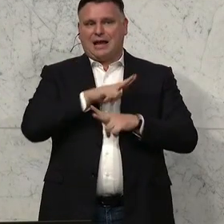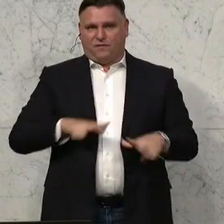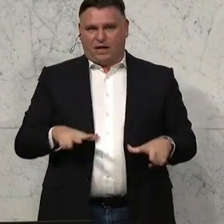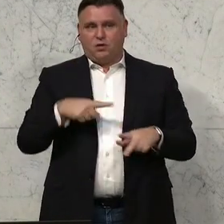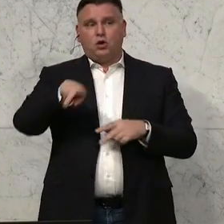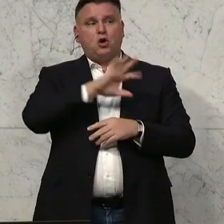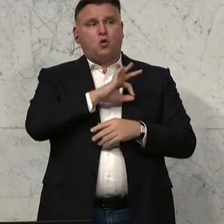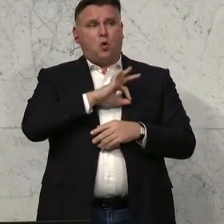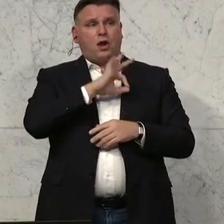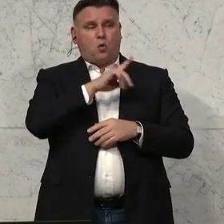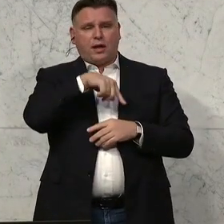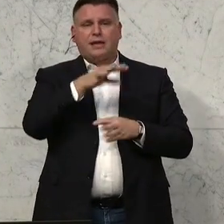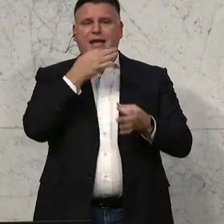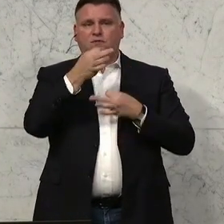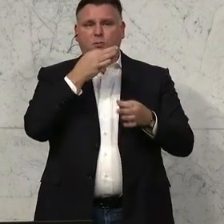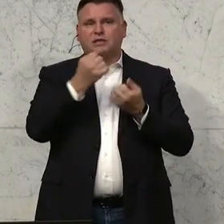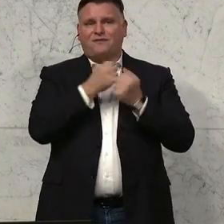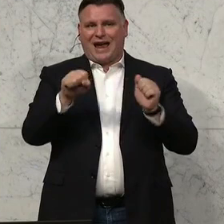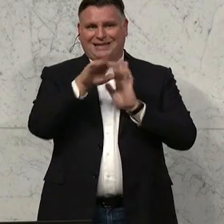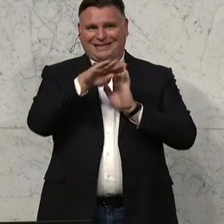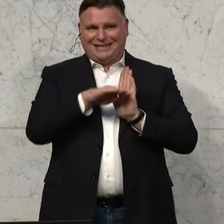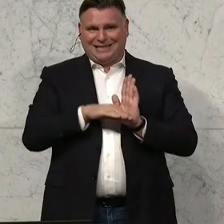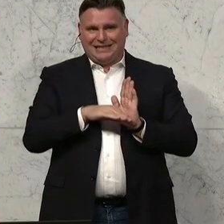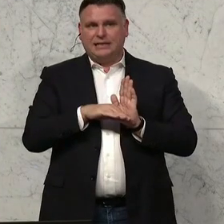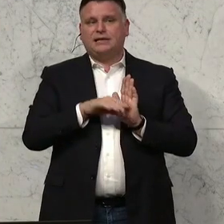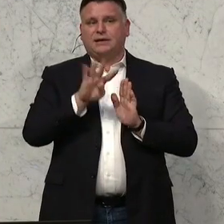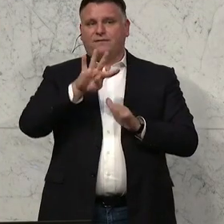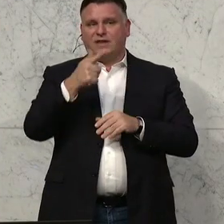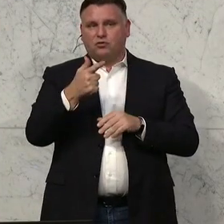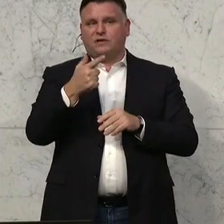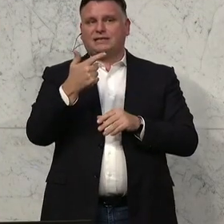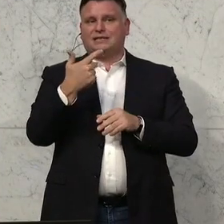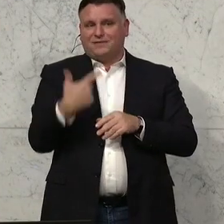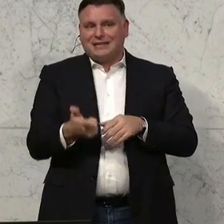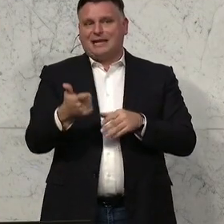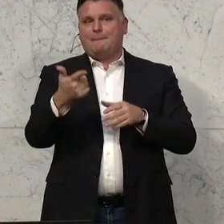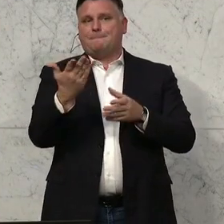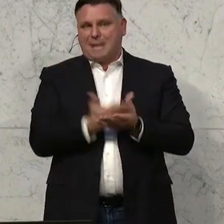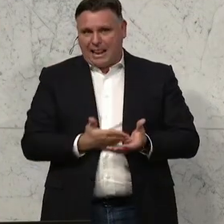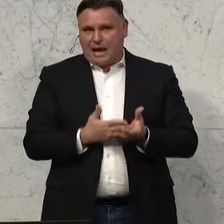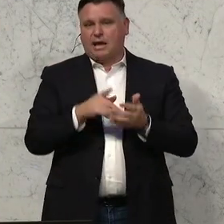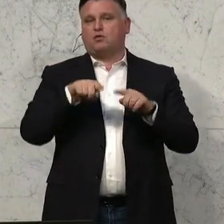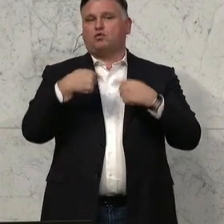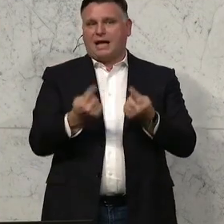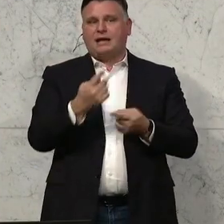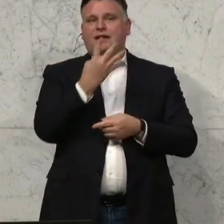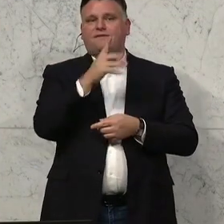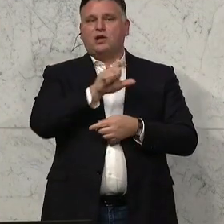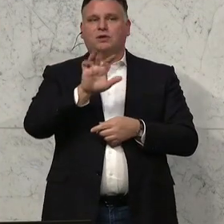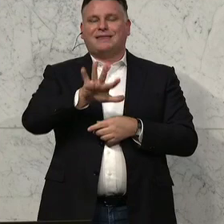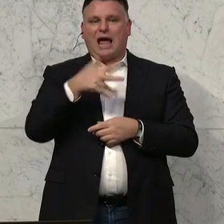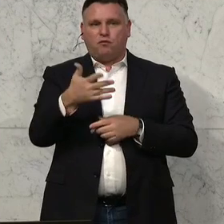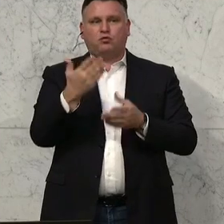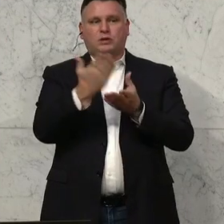sich aus zu veröffentlichen. Auch staatsnahe Unternehmen, Stiftungen und Fonds sowie gesetzliche